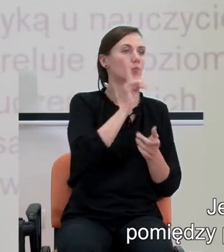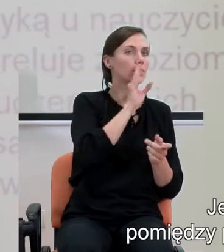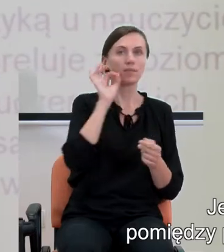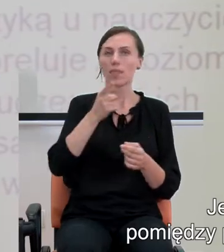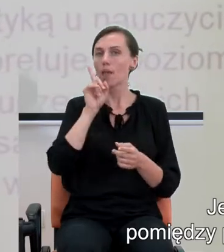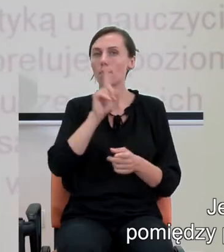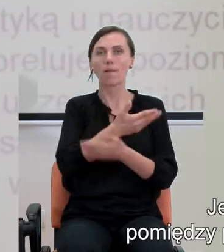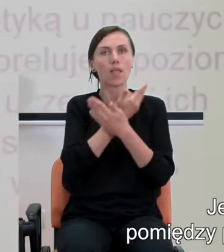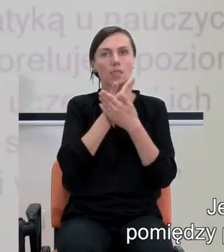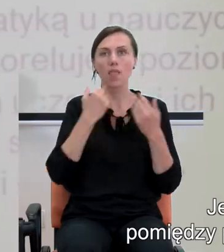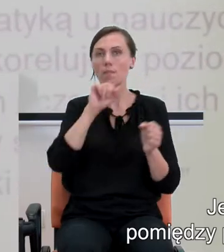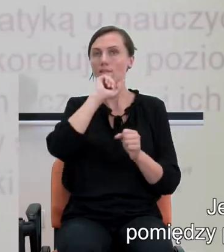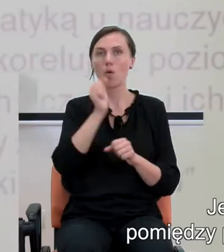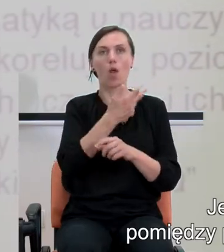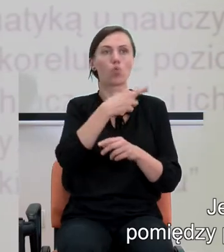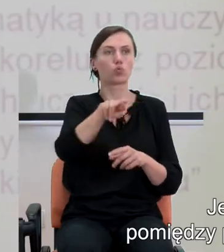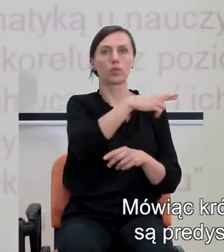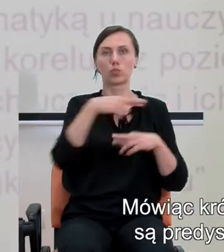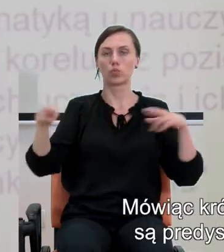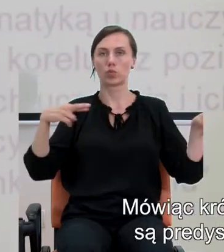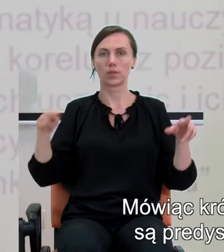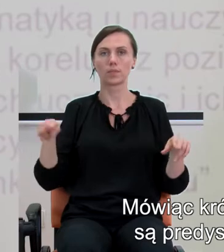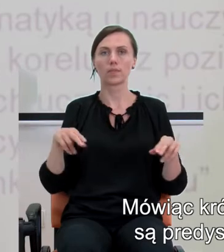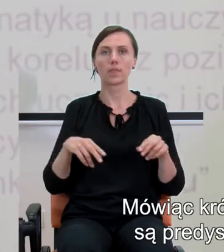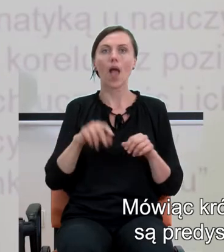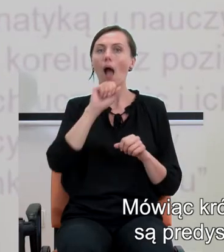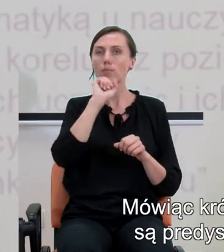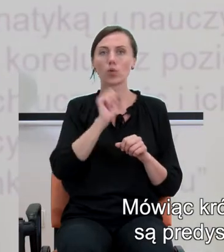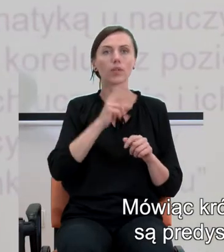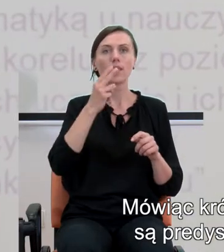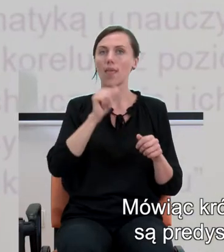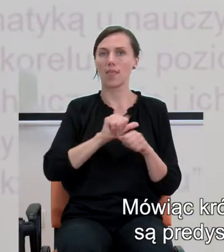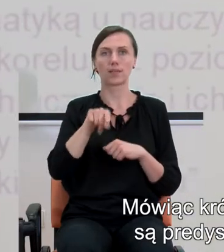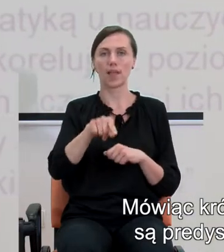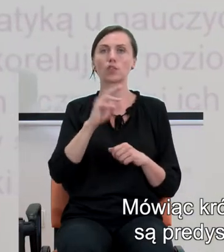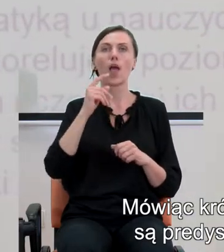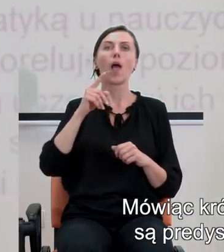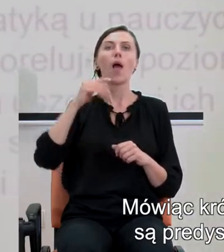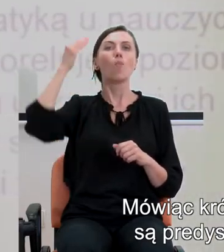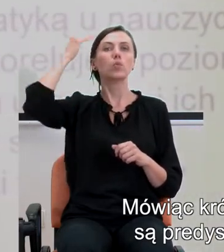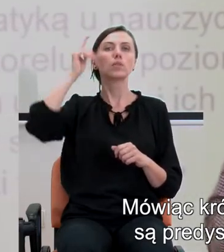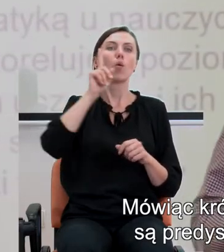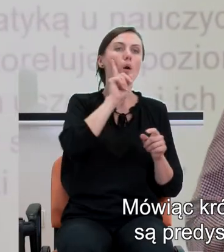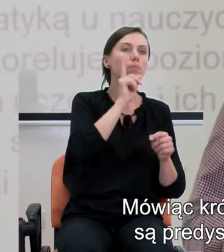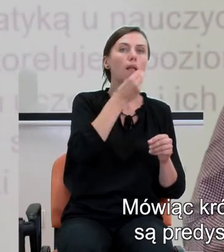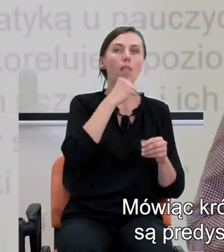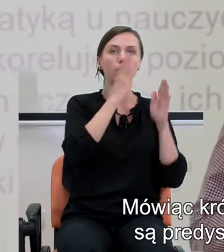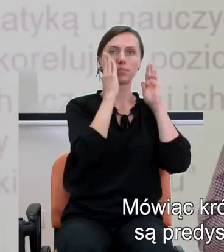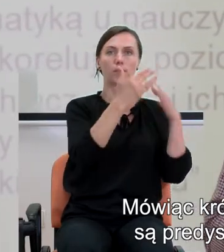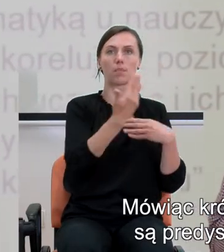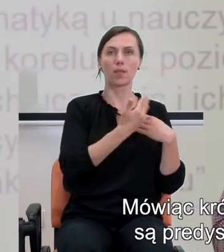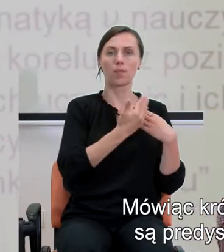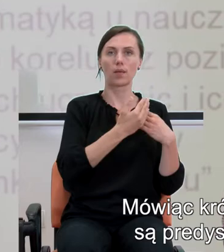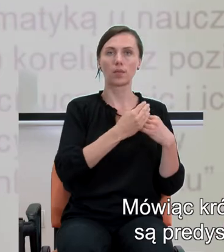tutaj żadnych większych różnic. Mówiąc krótko, absolutnie nie jest tak, że mózgi chłopców są predysponowane do